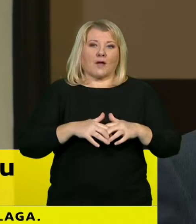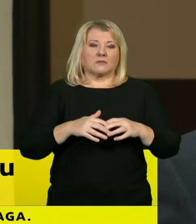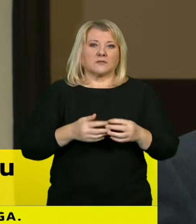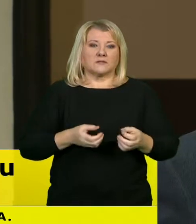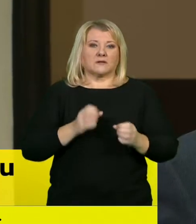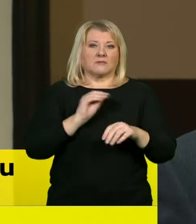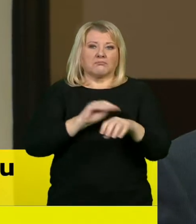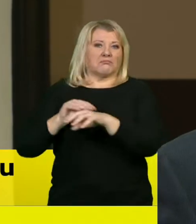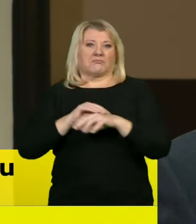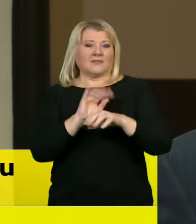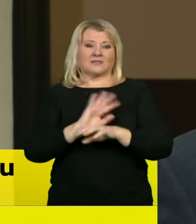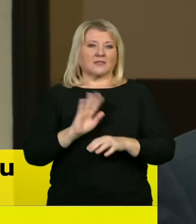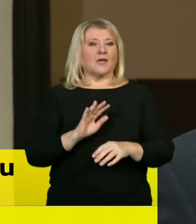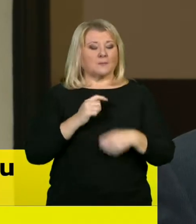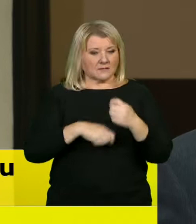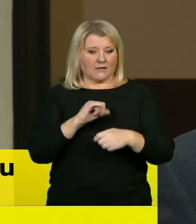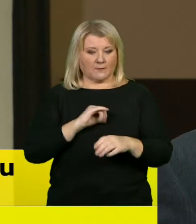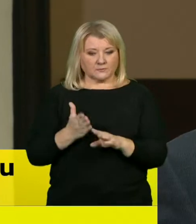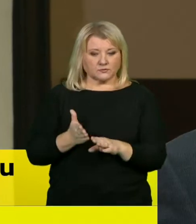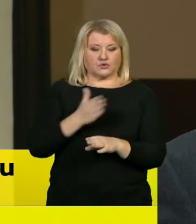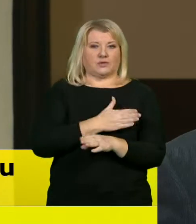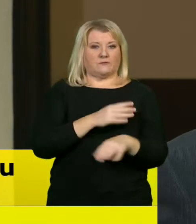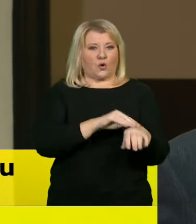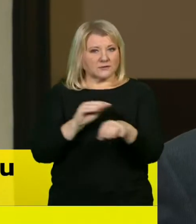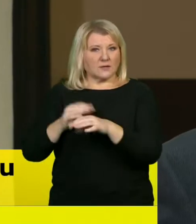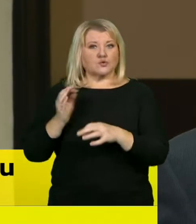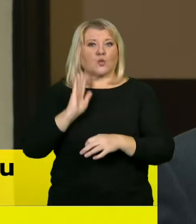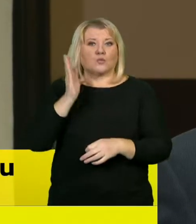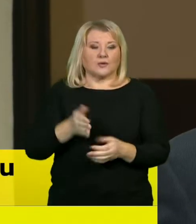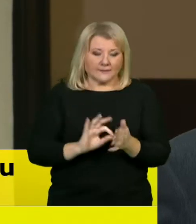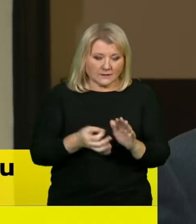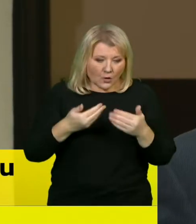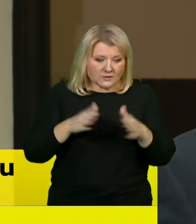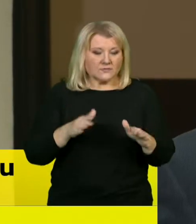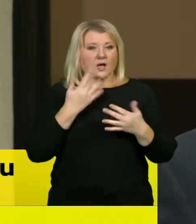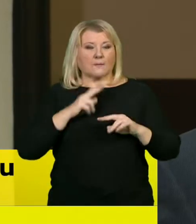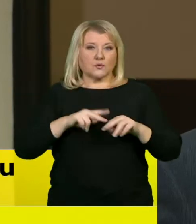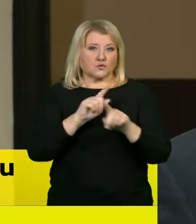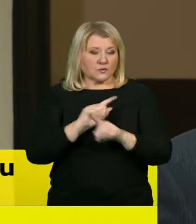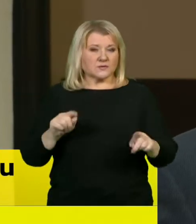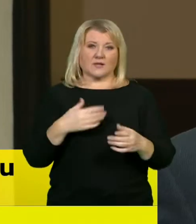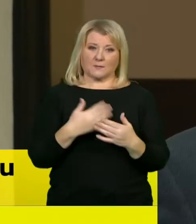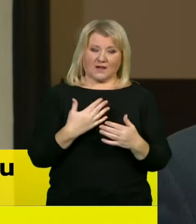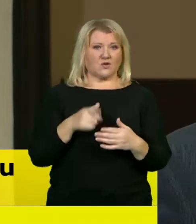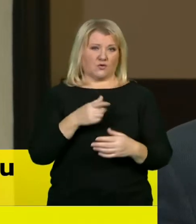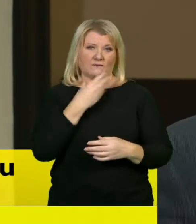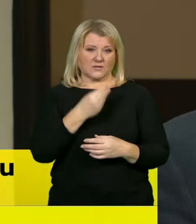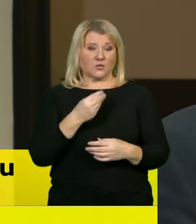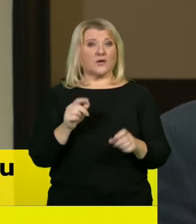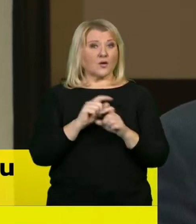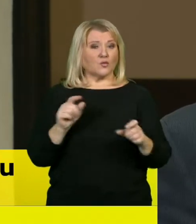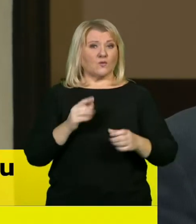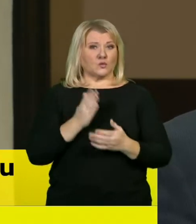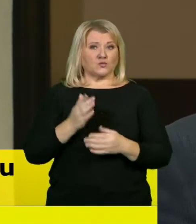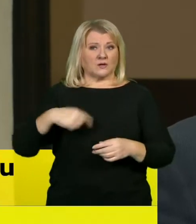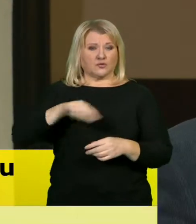dostatečným předstihem a zároveň odchází na školy materiály a jsou jim dispozice naše koronalinky také zpřehlednění systému, zvýšení jistoty